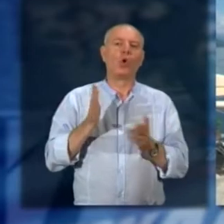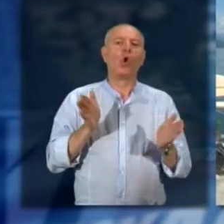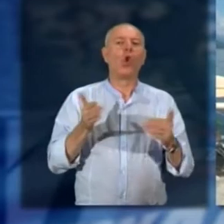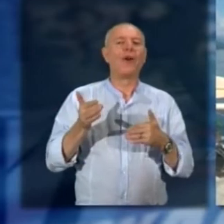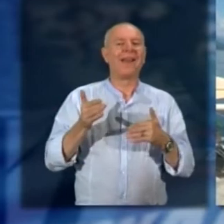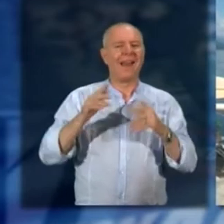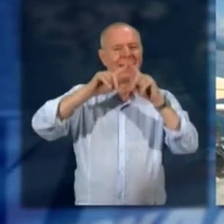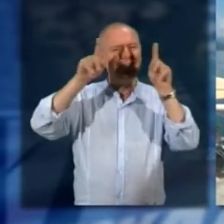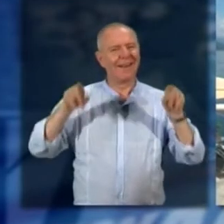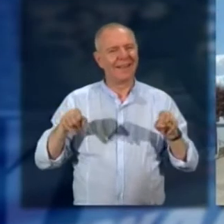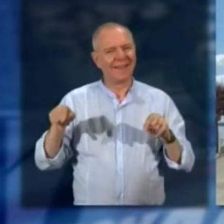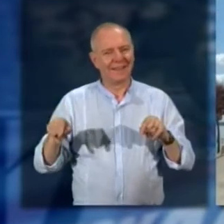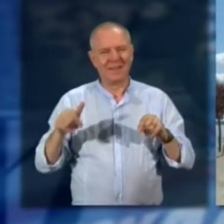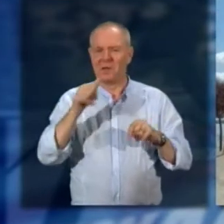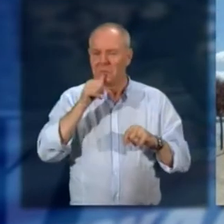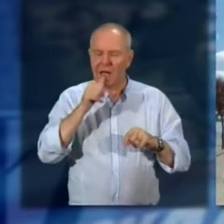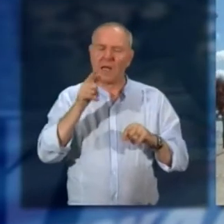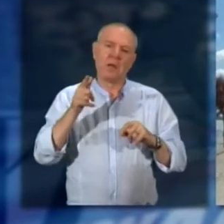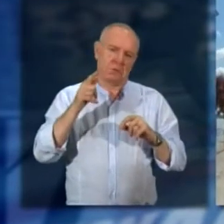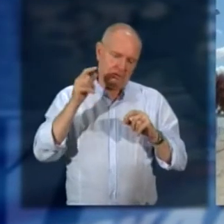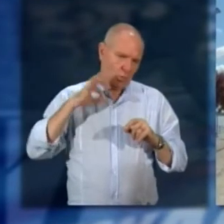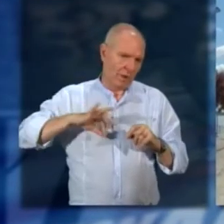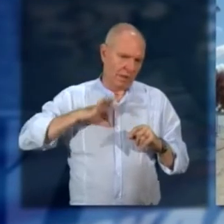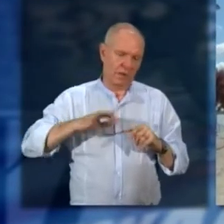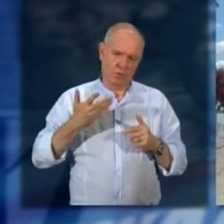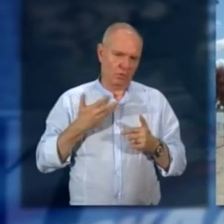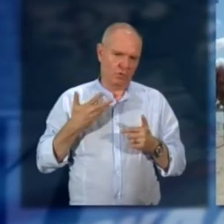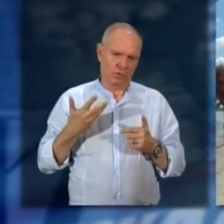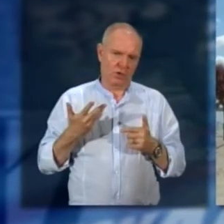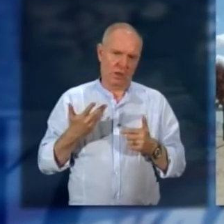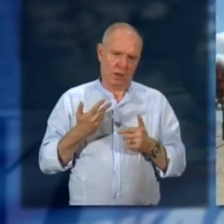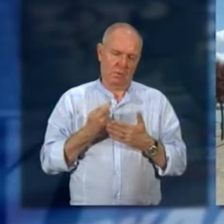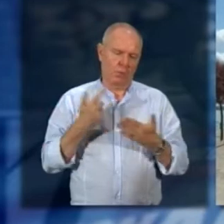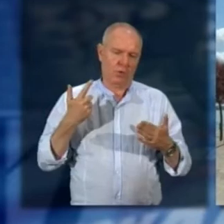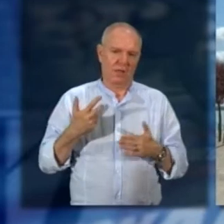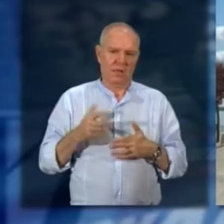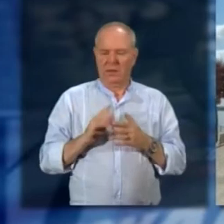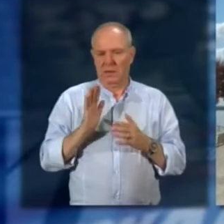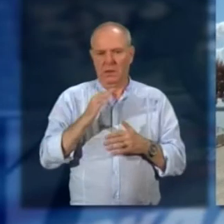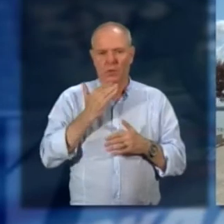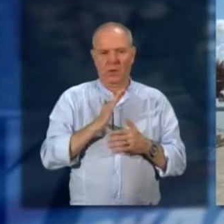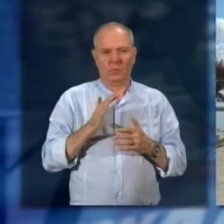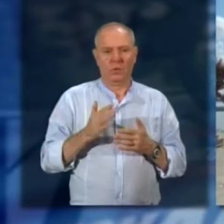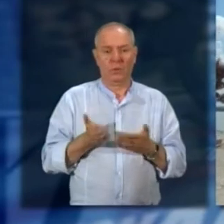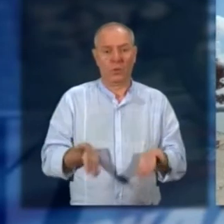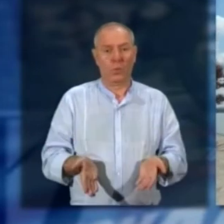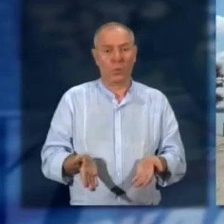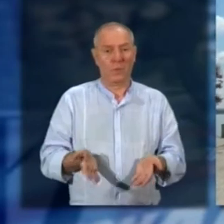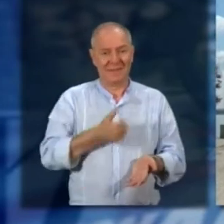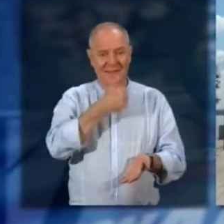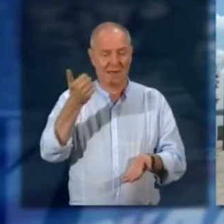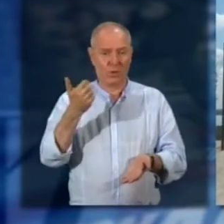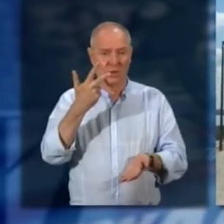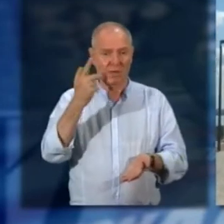hanno a questo punto un indotto derivanti dagli eventi molto importanti tra l'altro quest'anno l'evento dura tre giorni